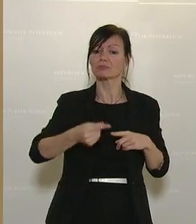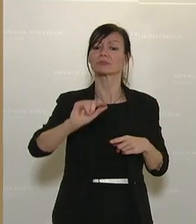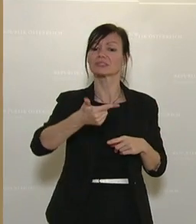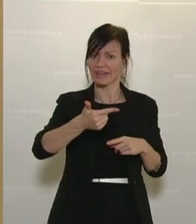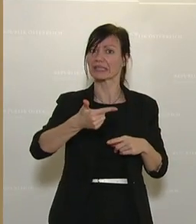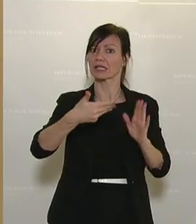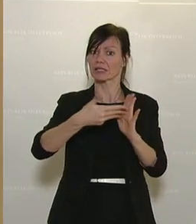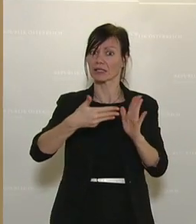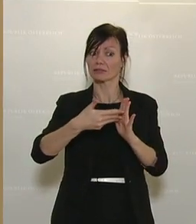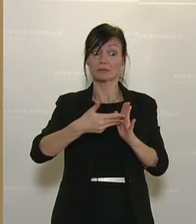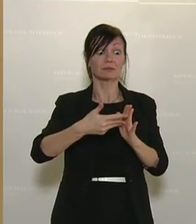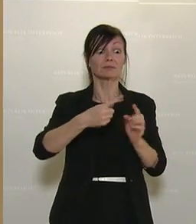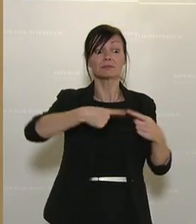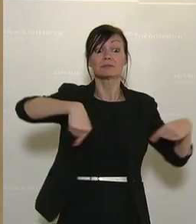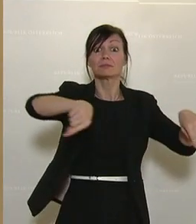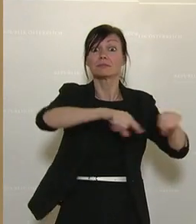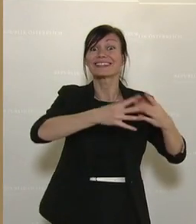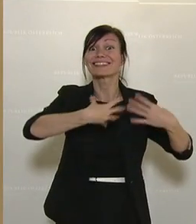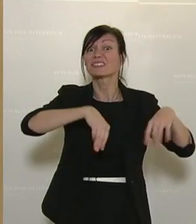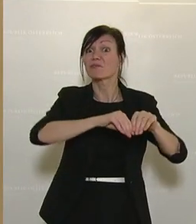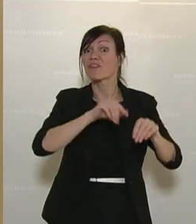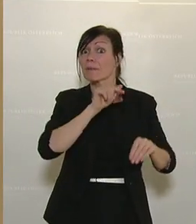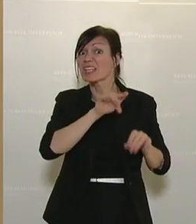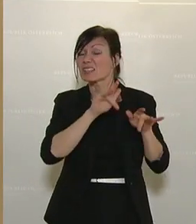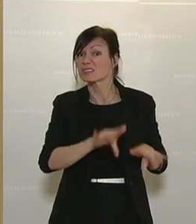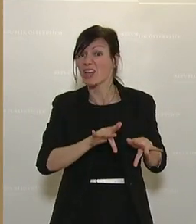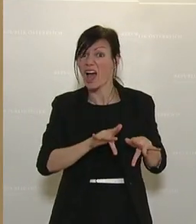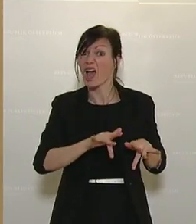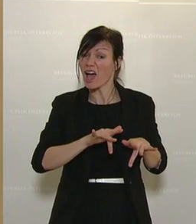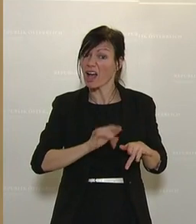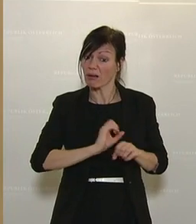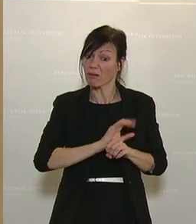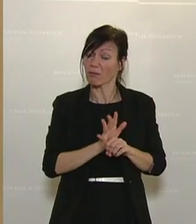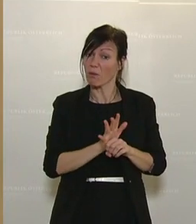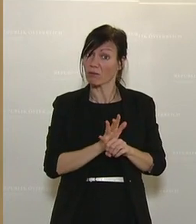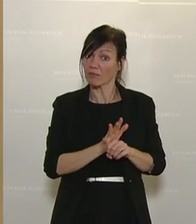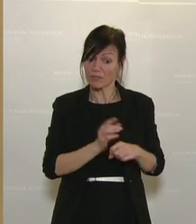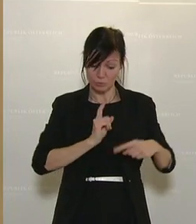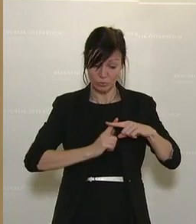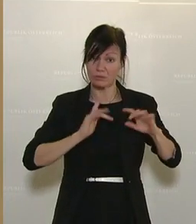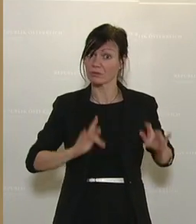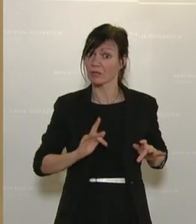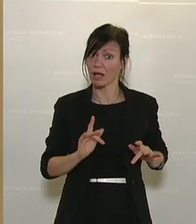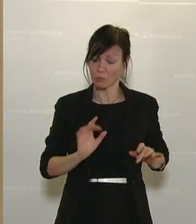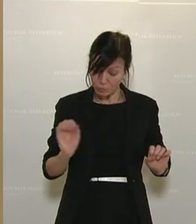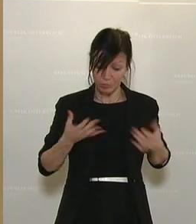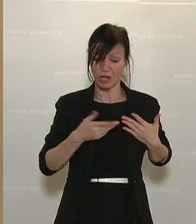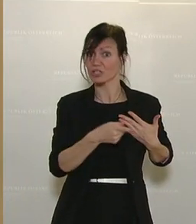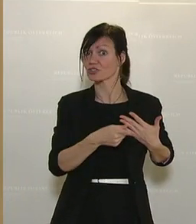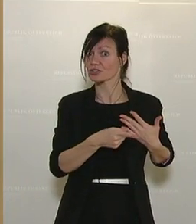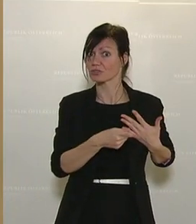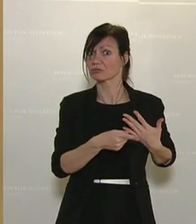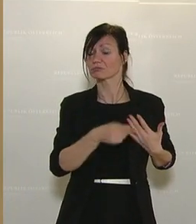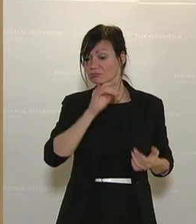sich herausgestellt, dass die gesamte Familie das Coronavirus in sich trägt. Und das ist doch nur logisch. Also man kann das sehr